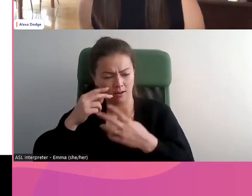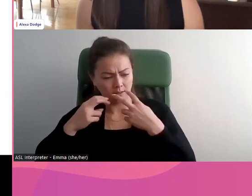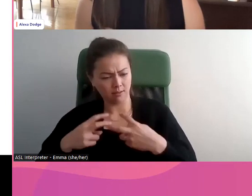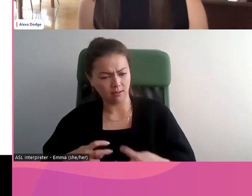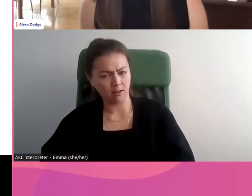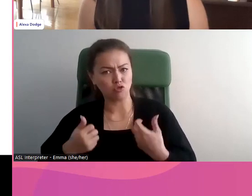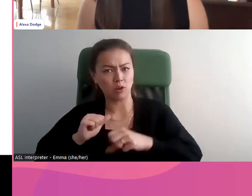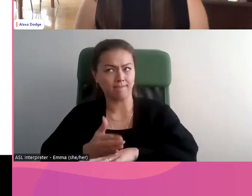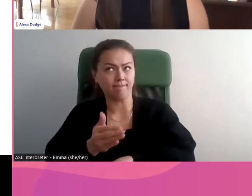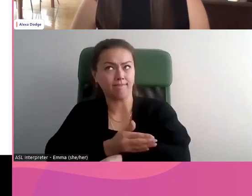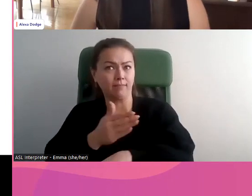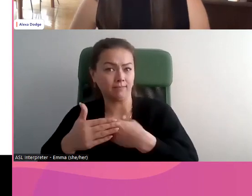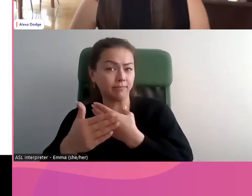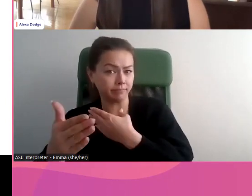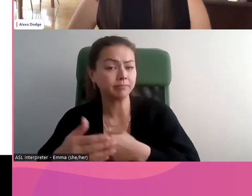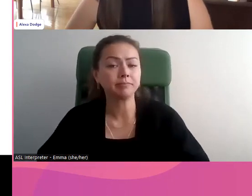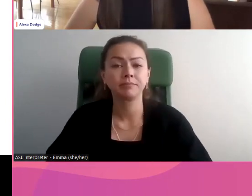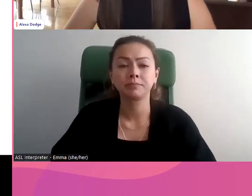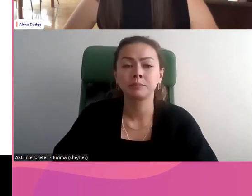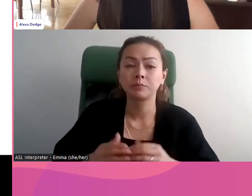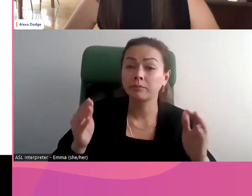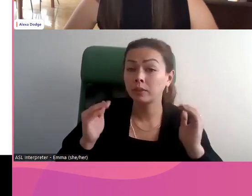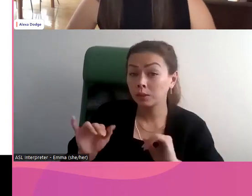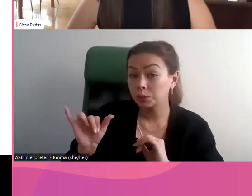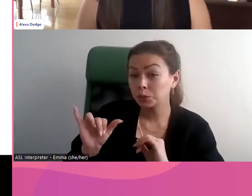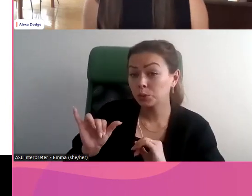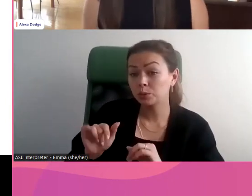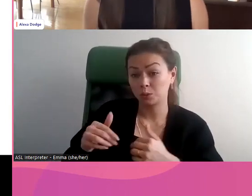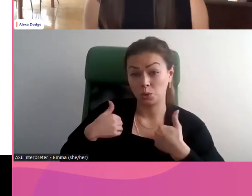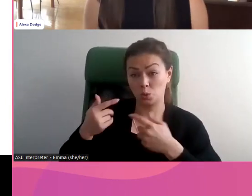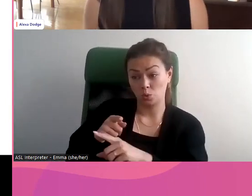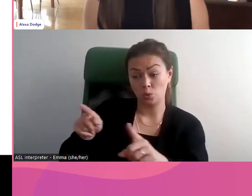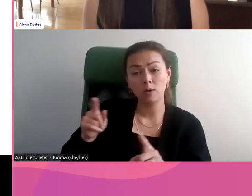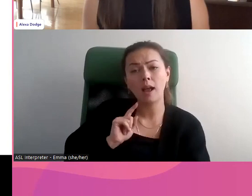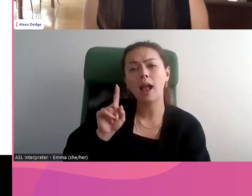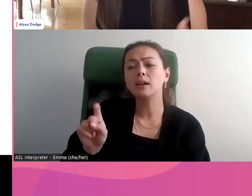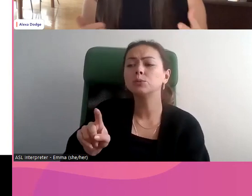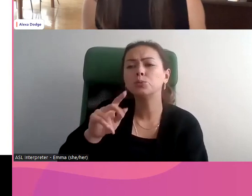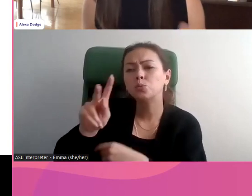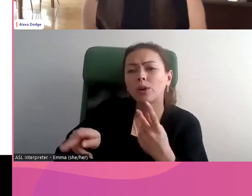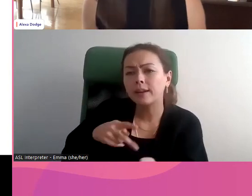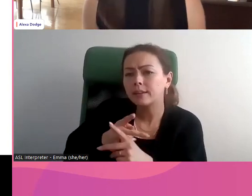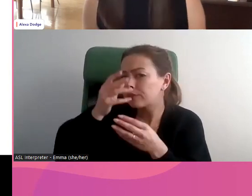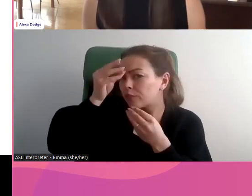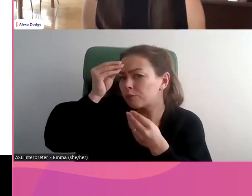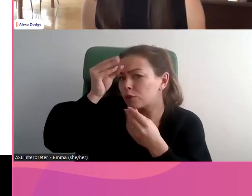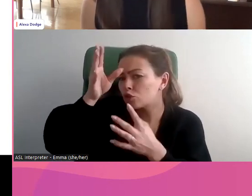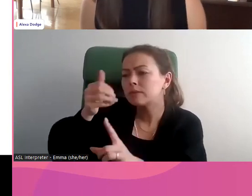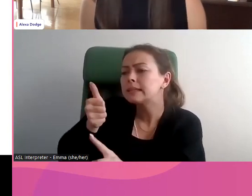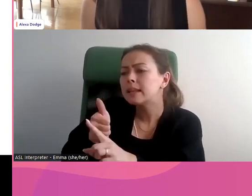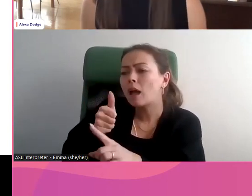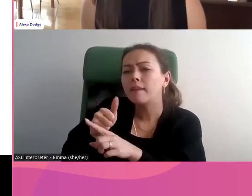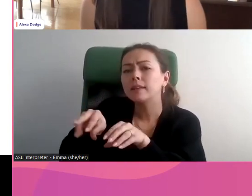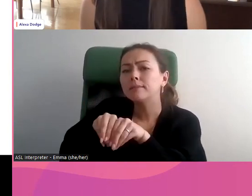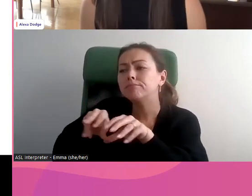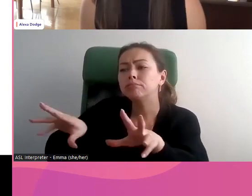puissent se remettre en question et mieux faire les choses par la suite. Nous leur demandons aussi de réfléchir à quels renseignements ils partagent en ligne sur eux-mêmes.